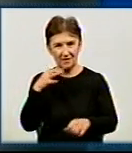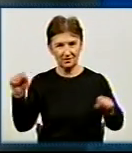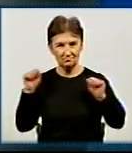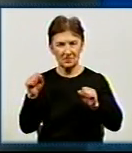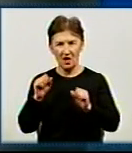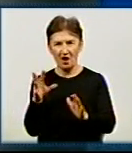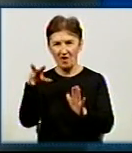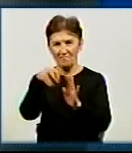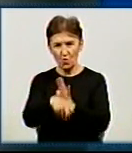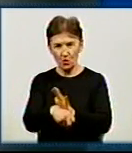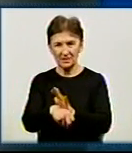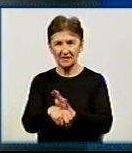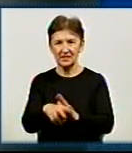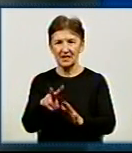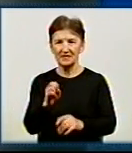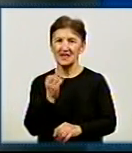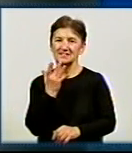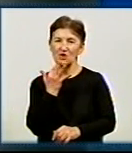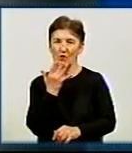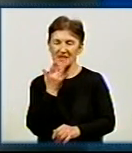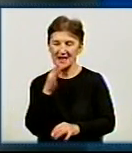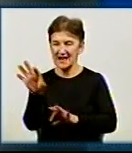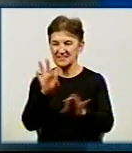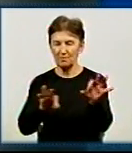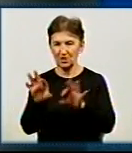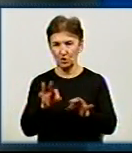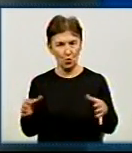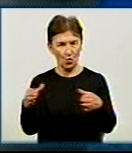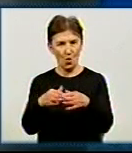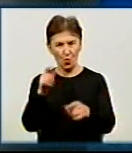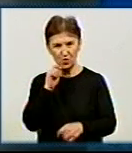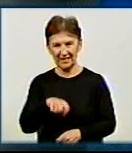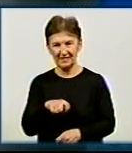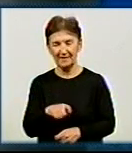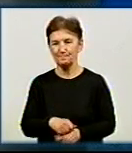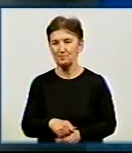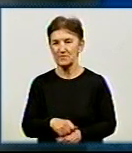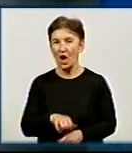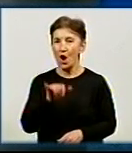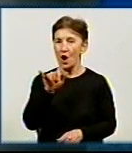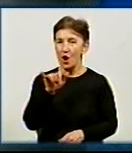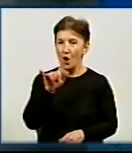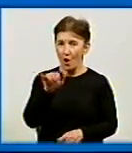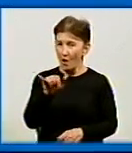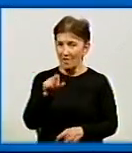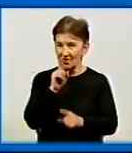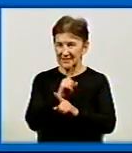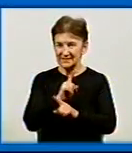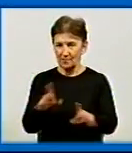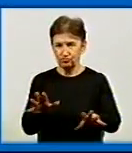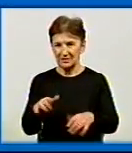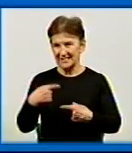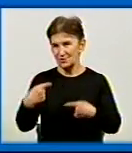основного складу національної збірної України. У вас не буде великих суперечок, ну, припустимо, ви об